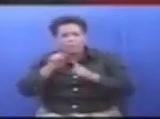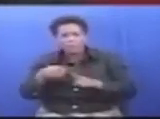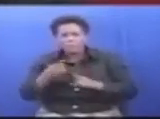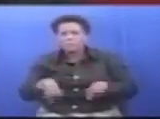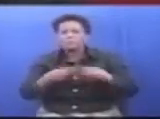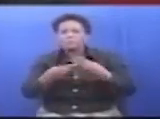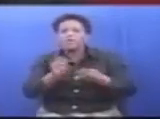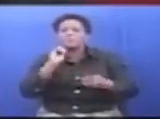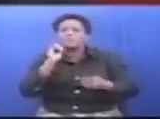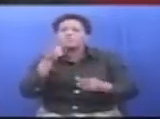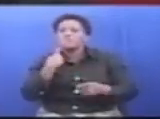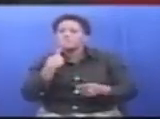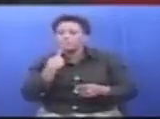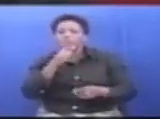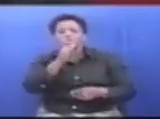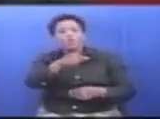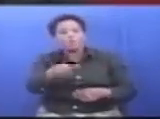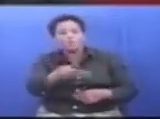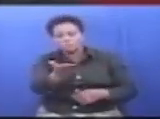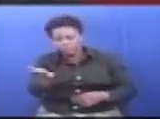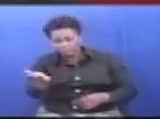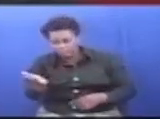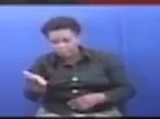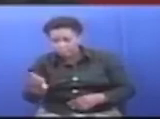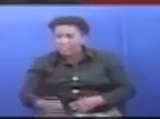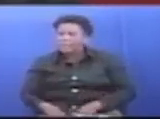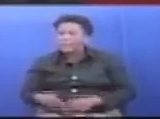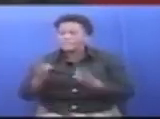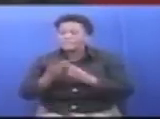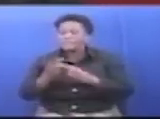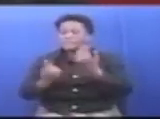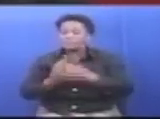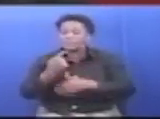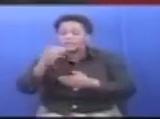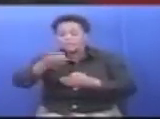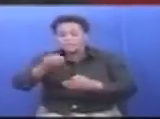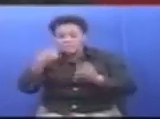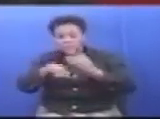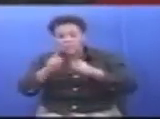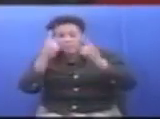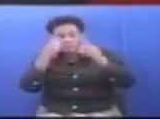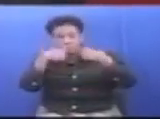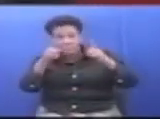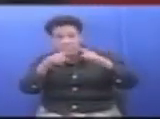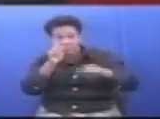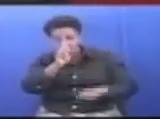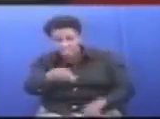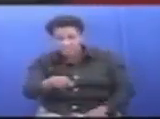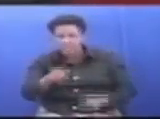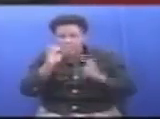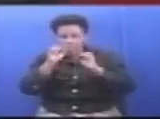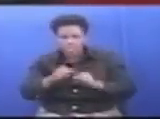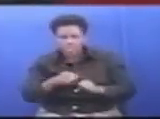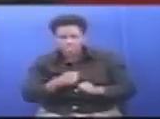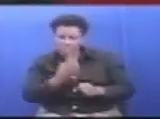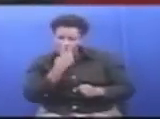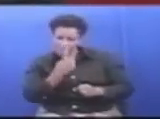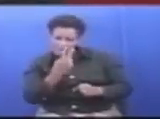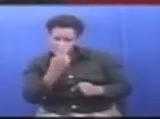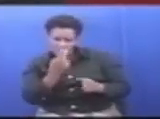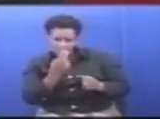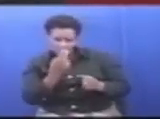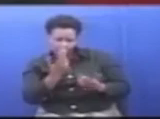ndani Kiangaliwe kama kijiji hicho kimesajiriwa na serekali Na kama kimesajiriwa Sasa utafanya tathimini kuona maitaji